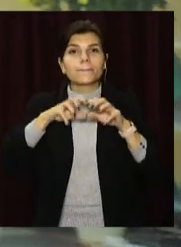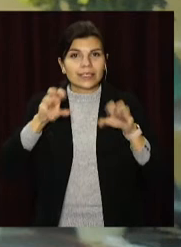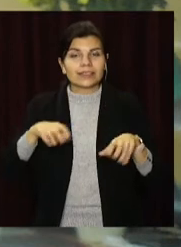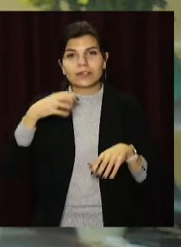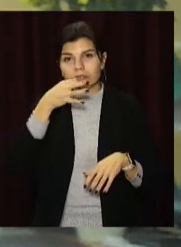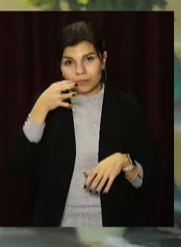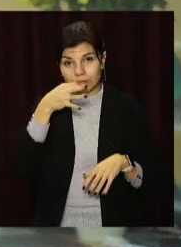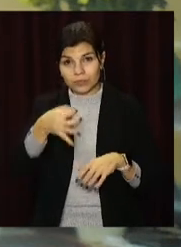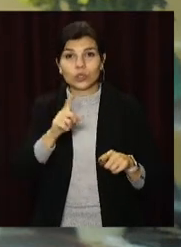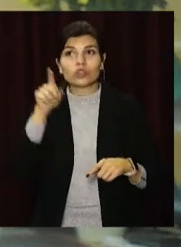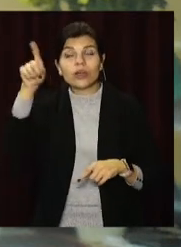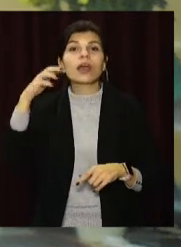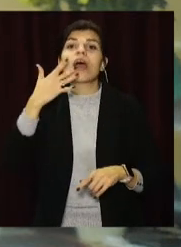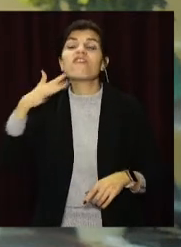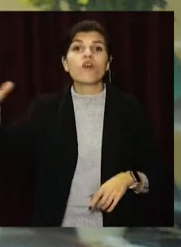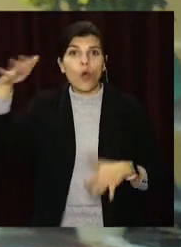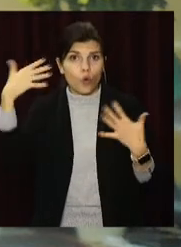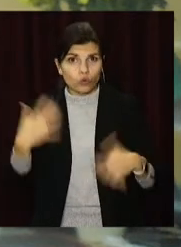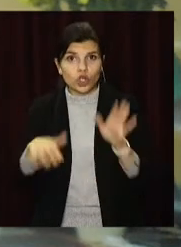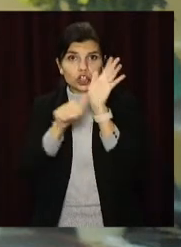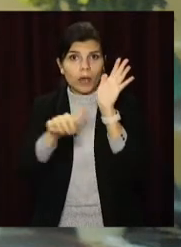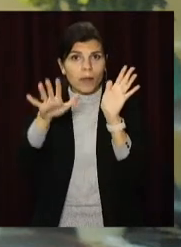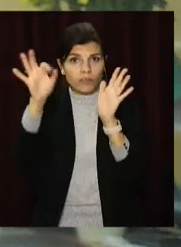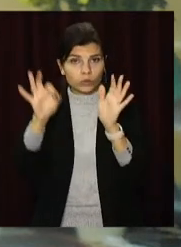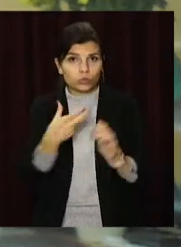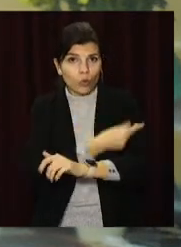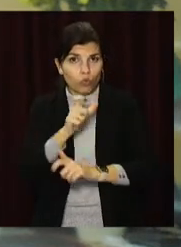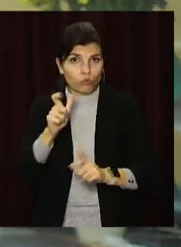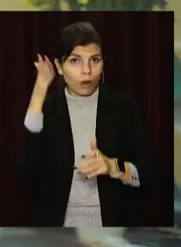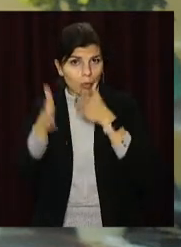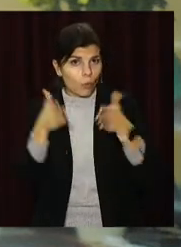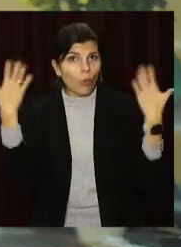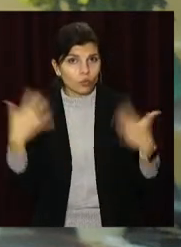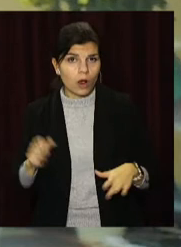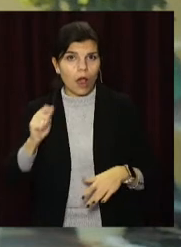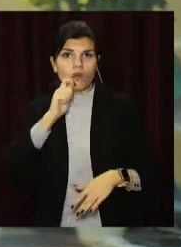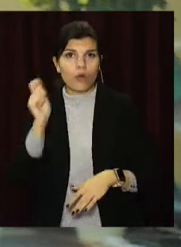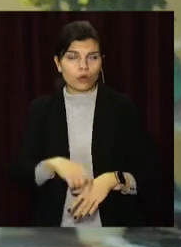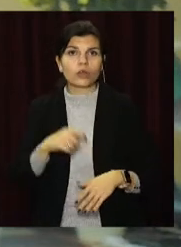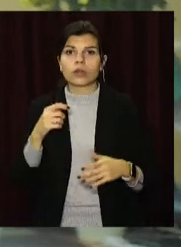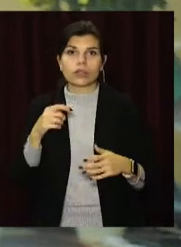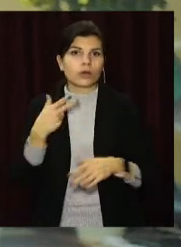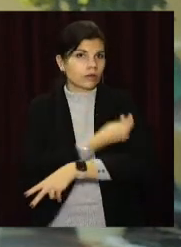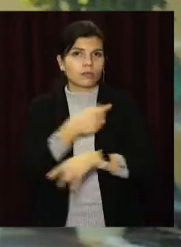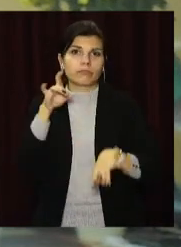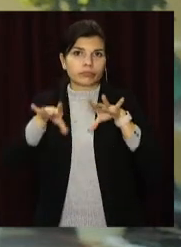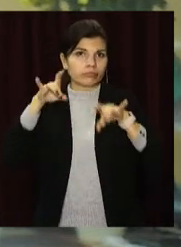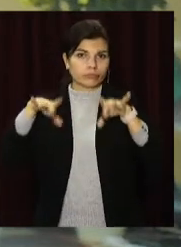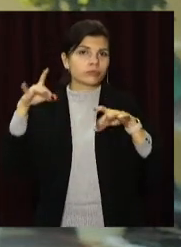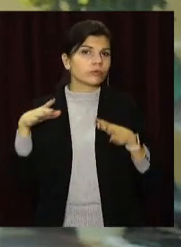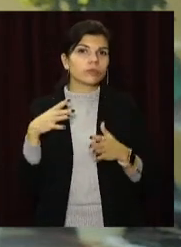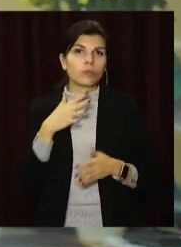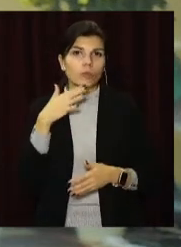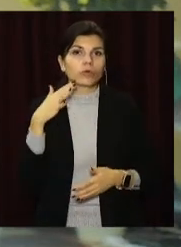Європі повний курс вакцинації вже пройшли 65% людей. Тоді, як в Україні, стільки ж не щепилися жодного